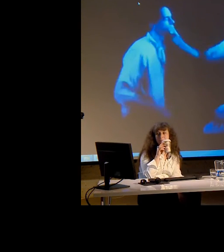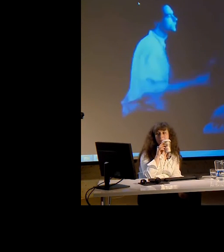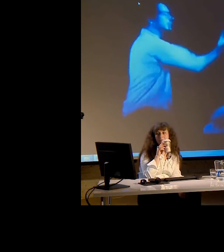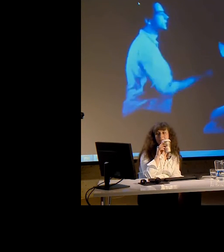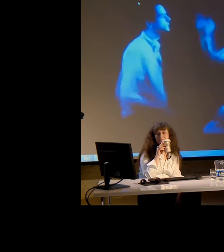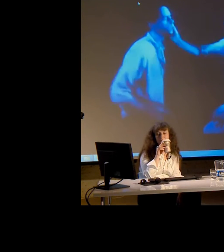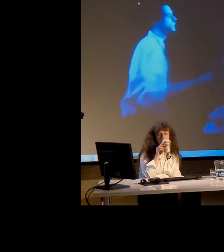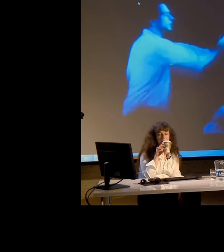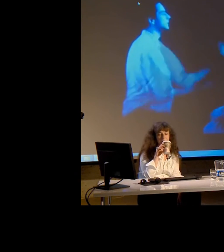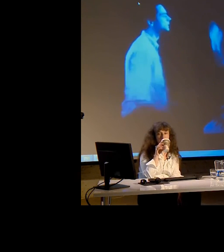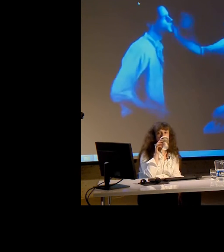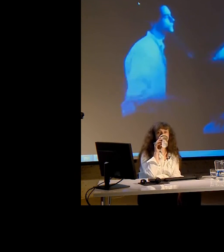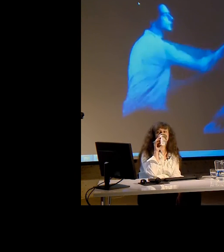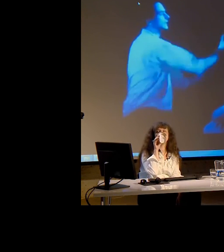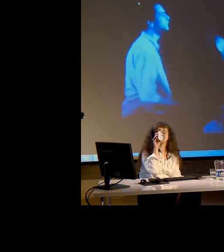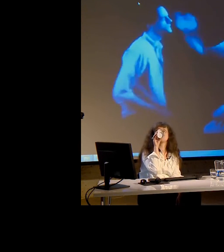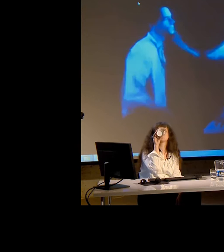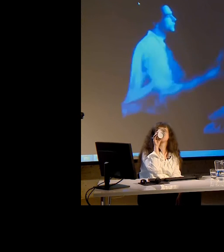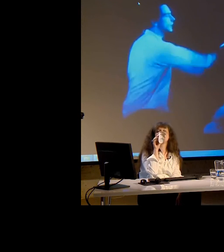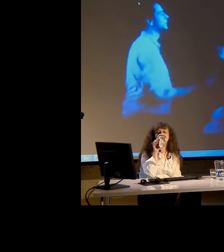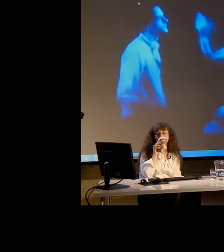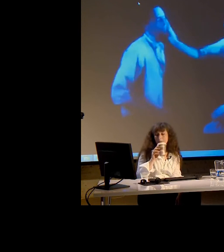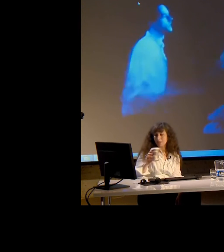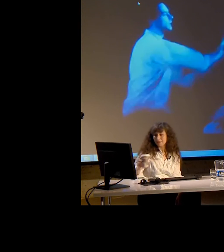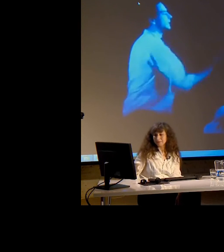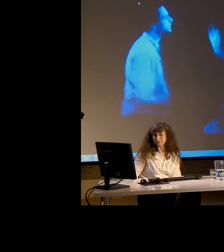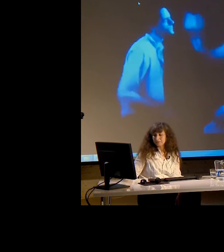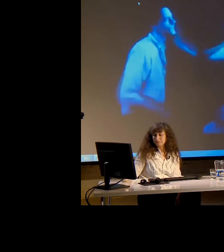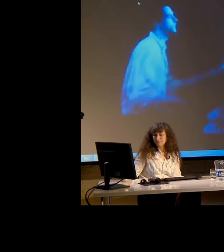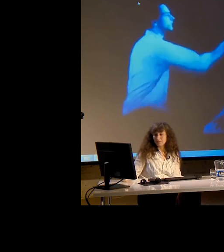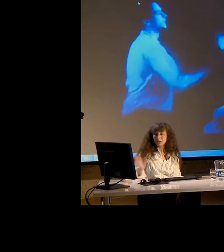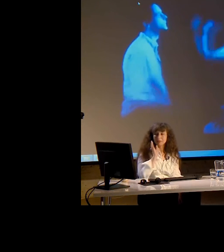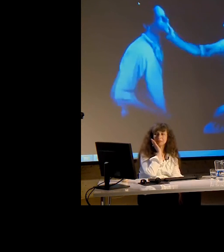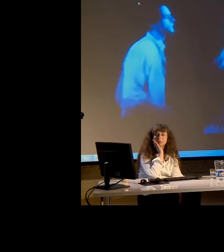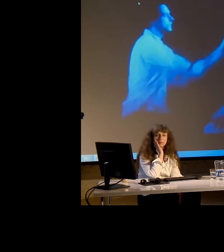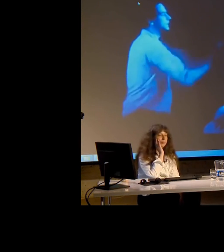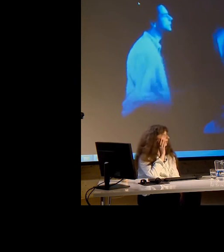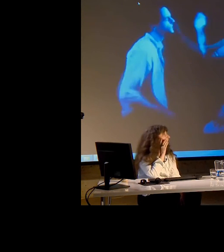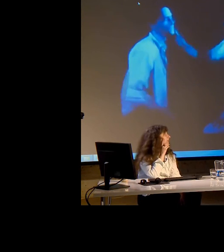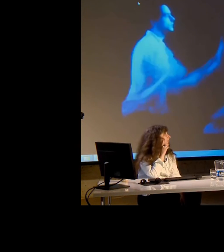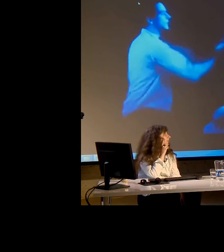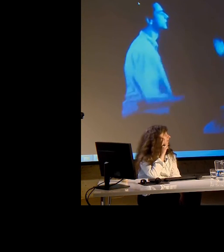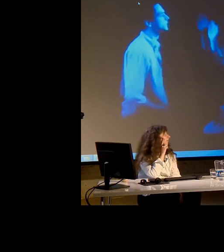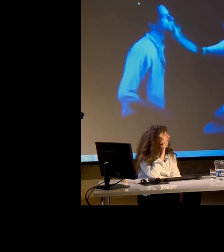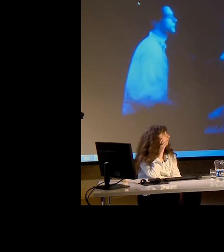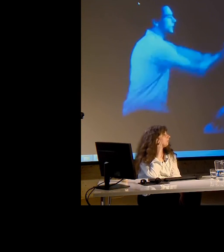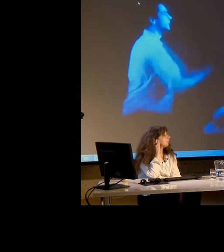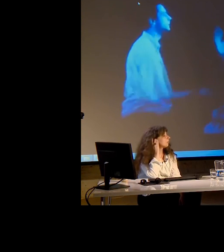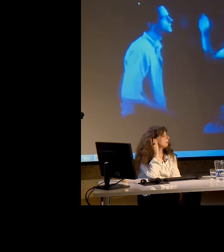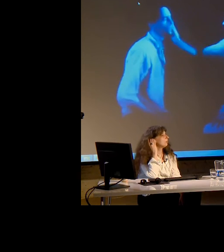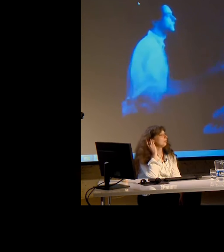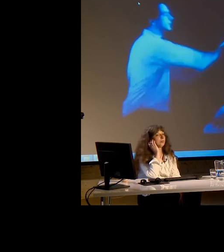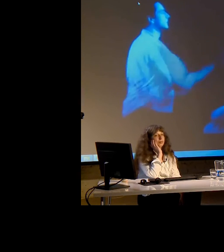Марина Абрамович в белой футболке. Они по очереди дают друг другу пощечины правыми руками, постепенно